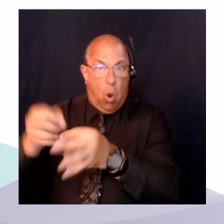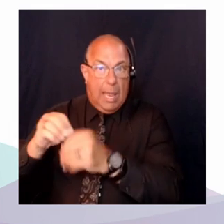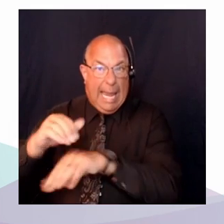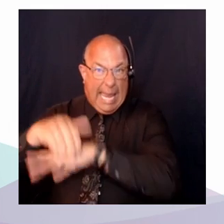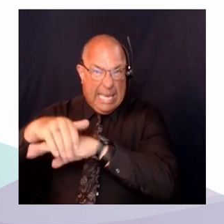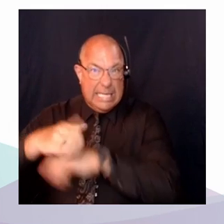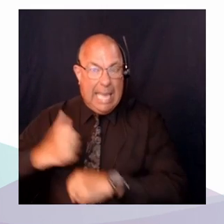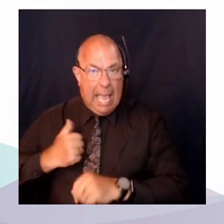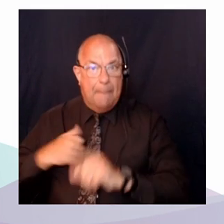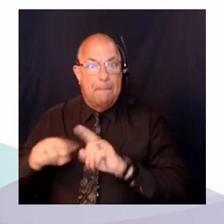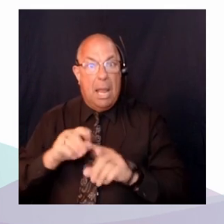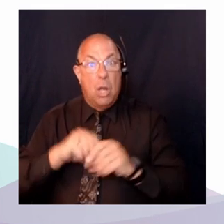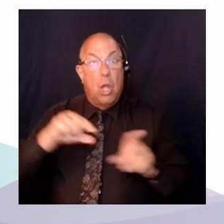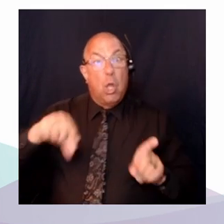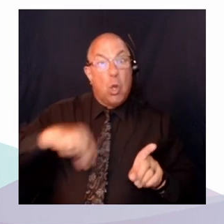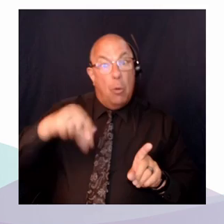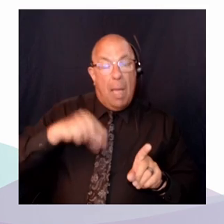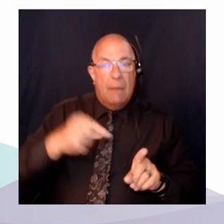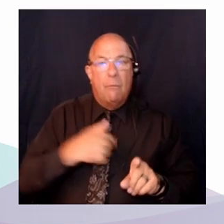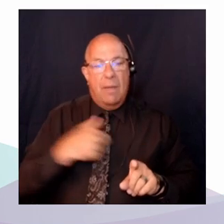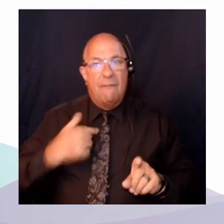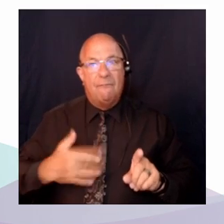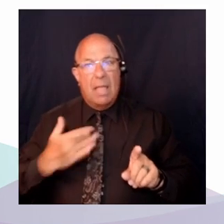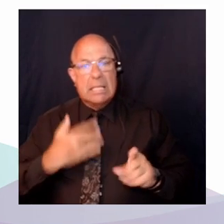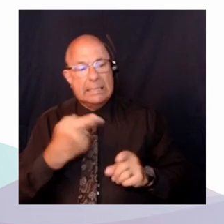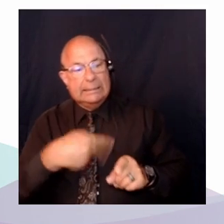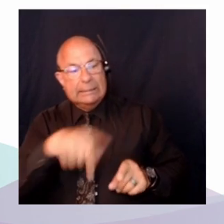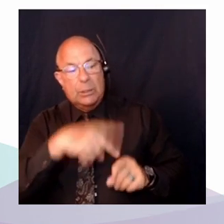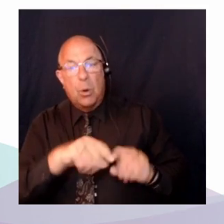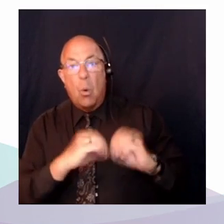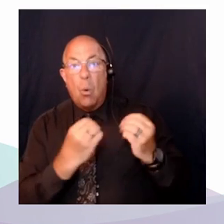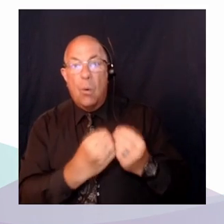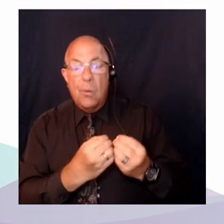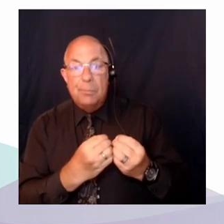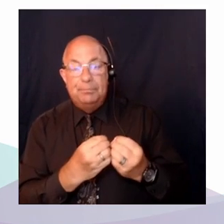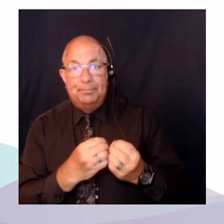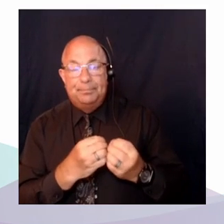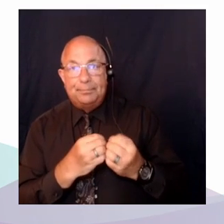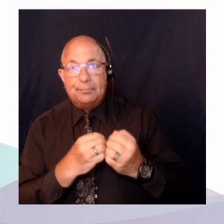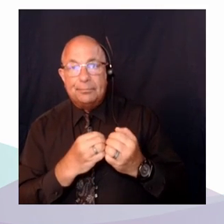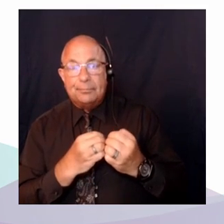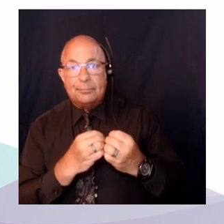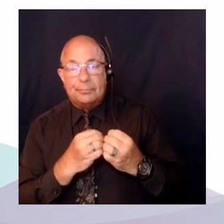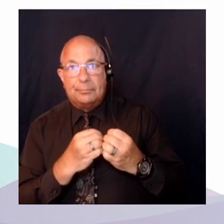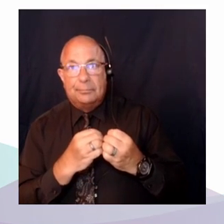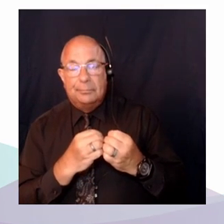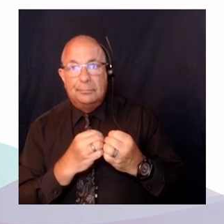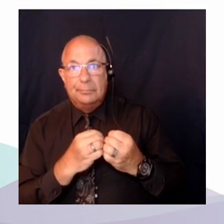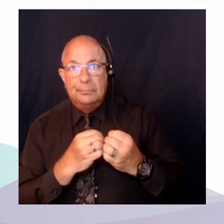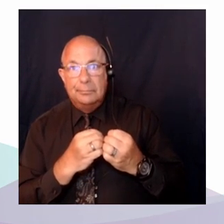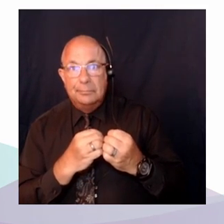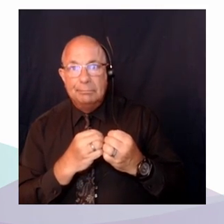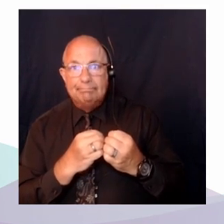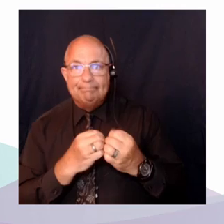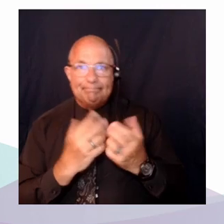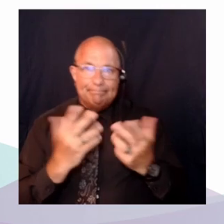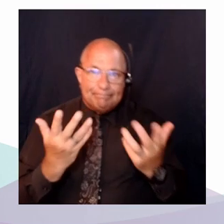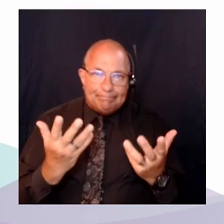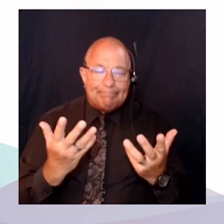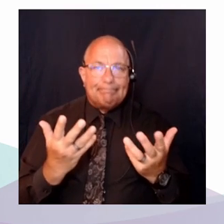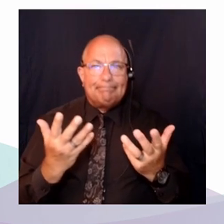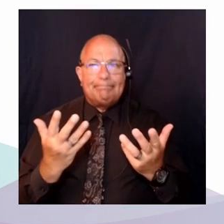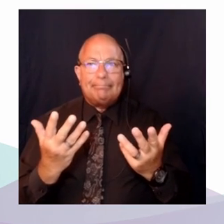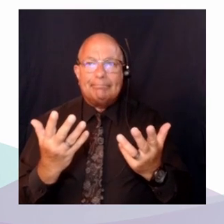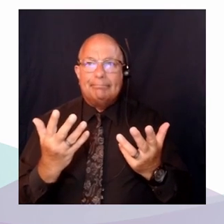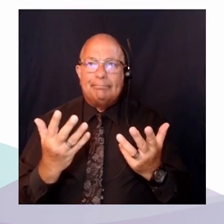que le législateur, l'enceinte législative, demeure l'arène la plus appropriée pour mobiliser